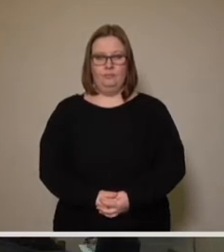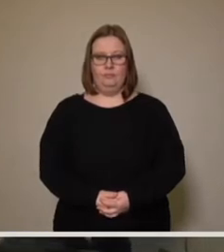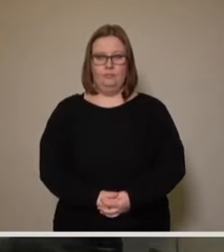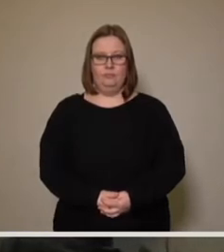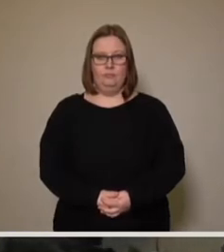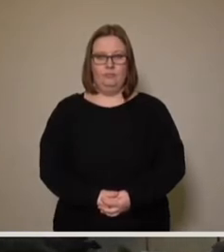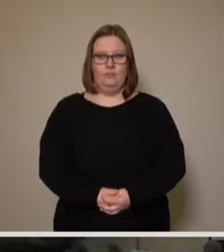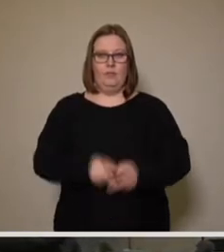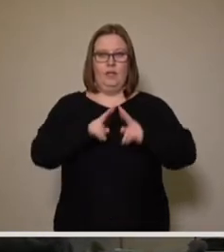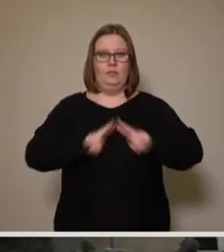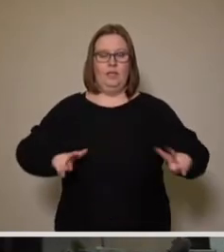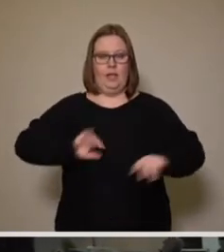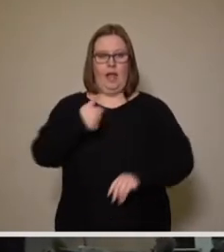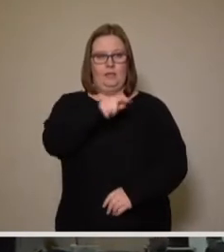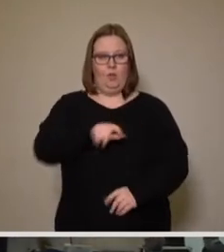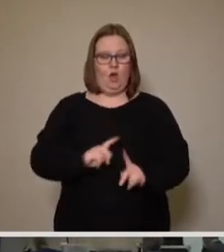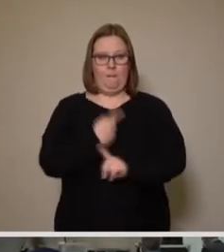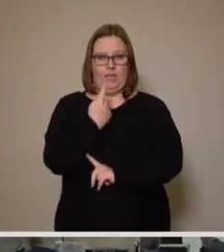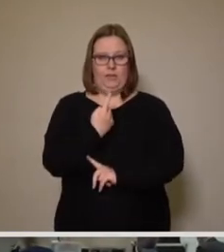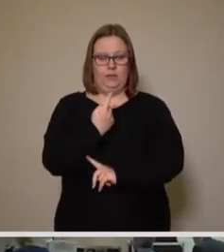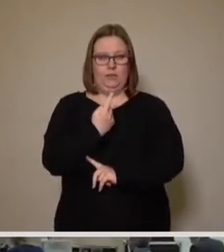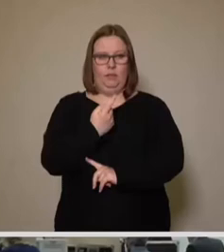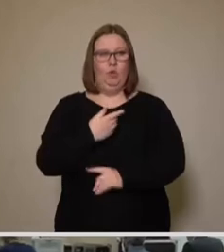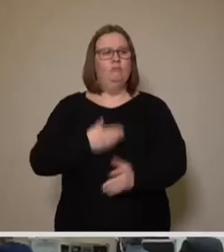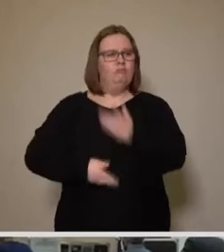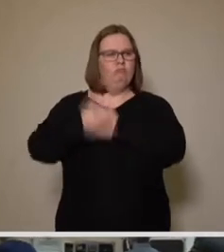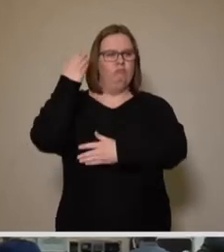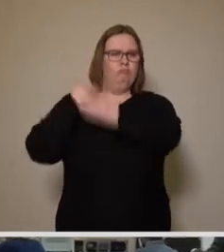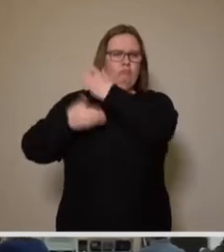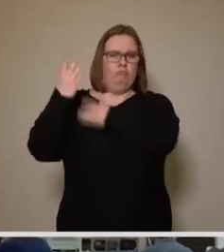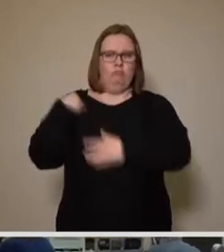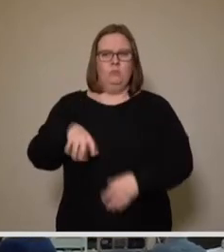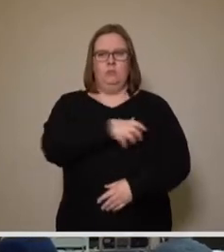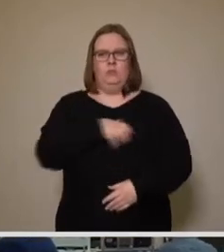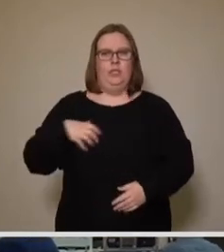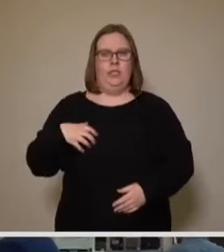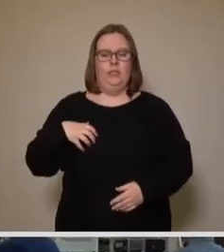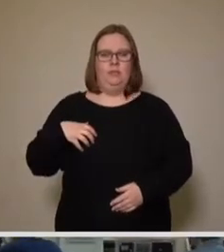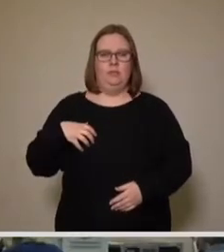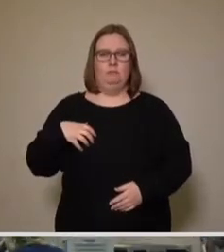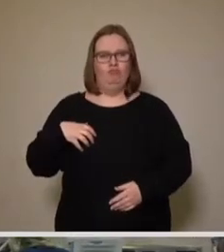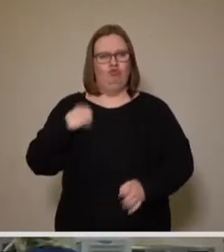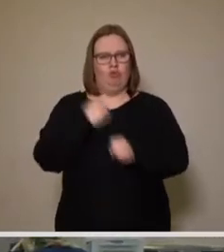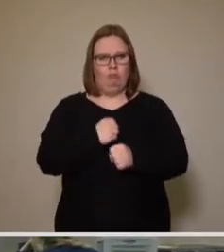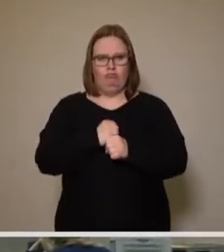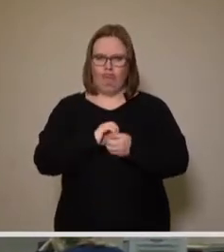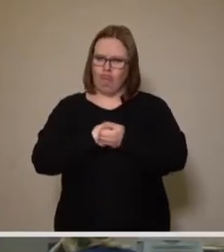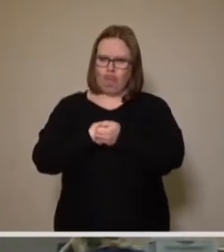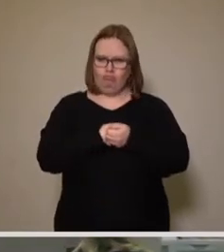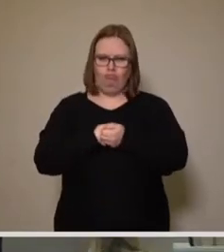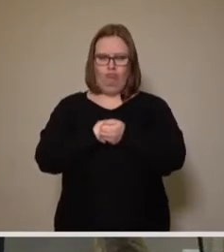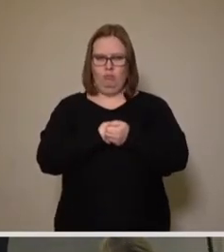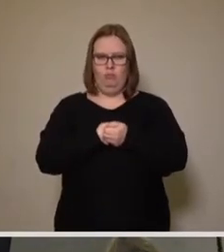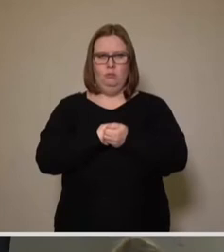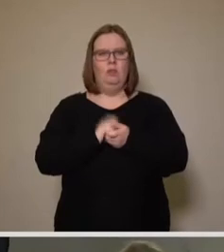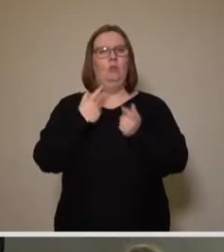Sehr geehrter Herr erster Bürgermeister, in den vergangenen Jahren hat es in Dresden einen Konsens gegeben, dass es nur einen